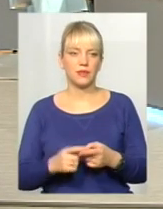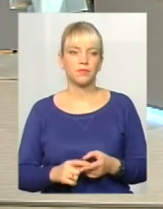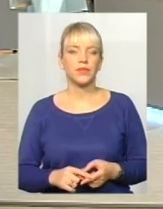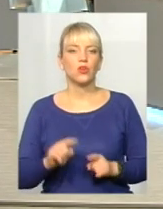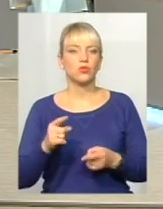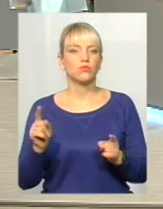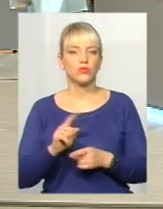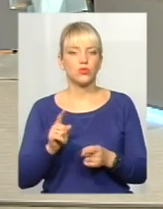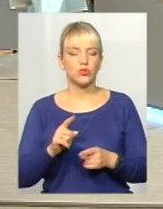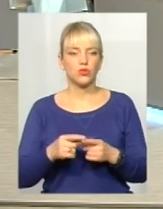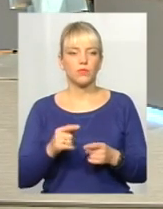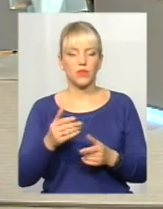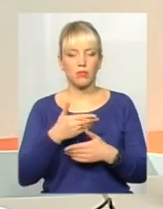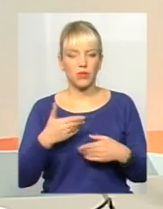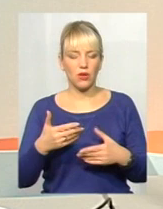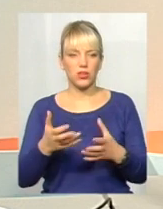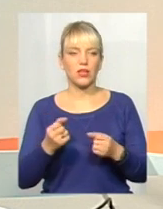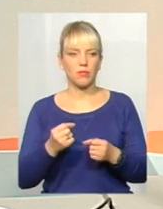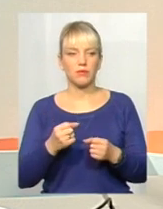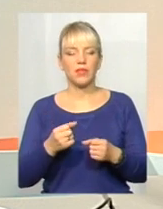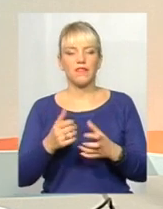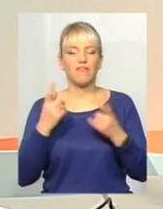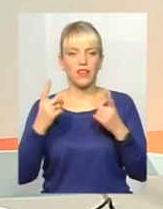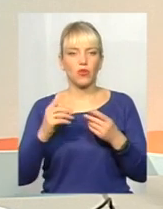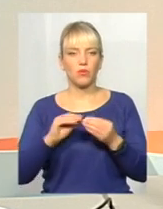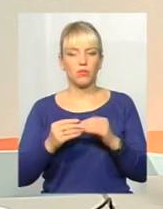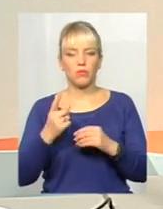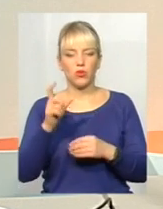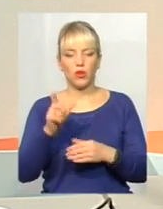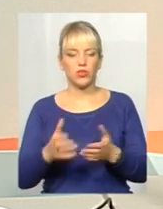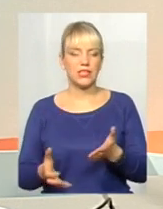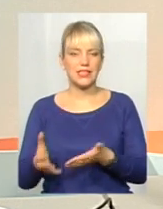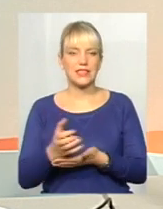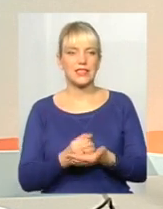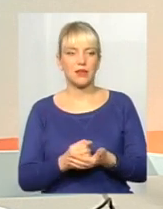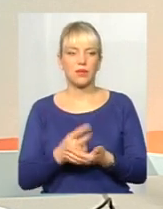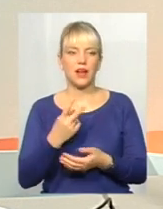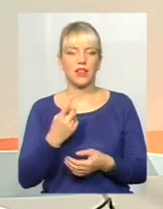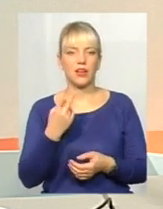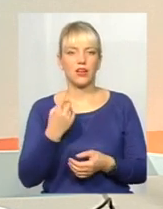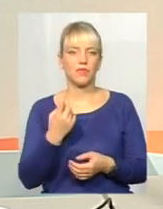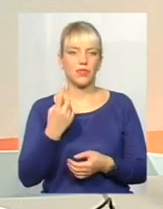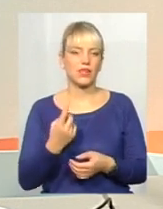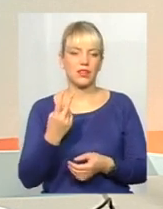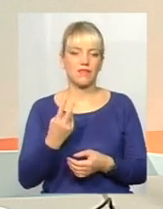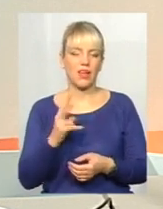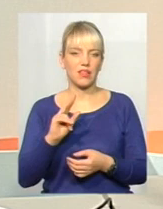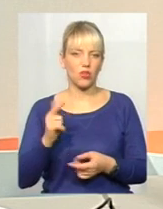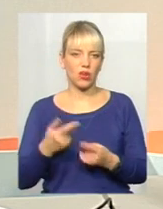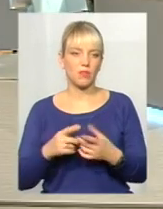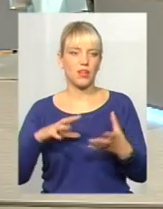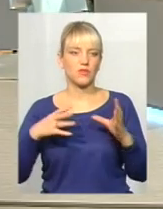Тому що на таких дрібницях ми отримуємо велику проблему. Ми побачили, одна людина зібрала їх декілька кілограм, і в то в сумі вийшло